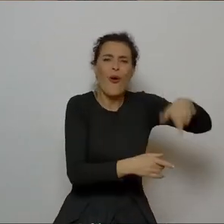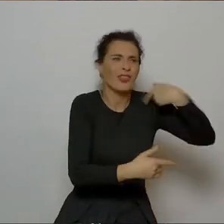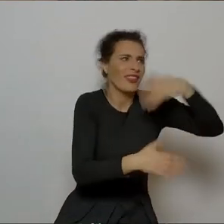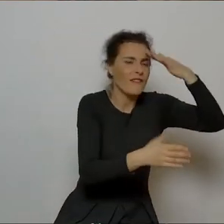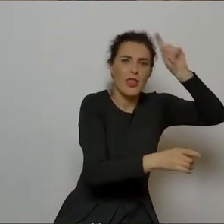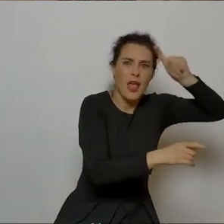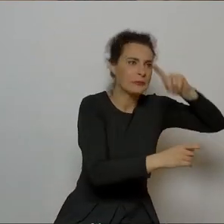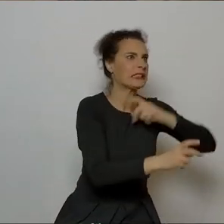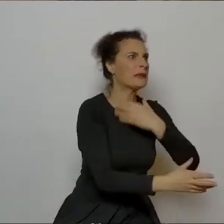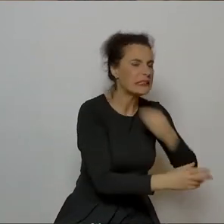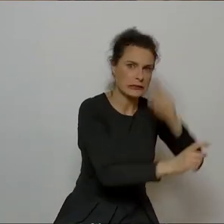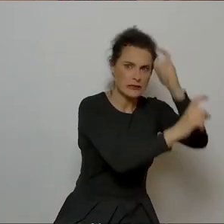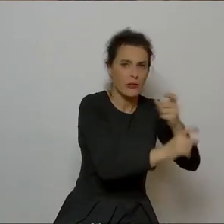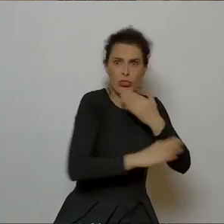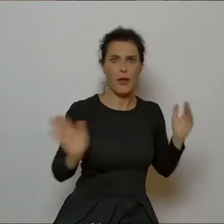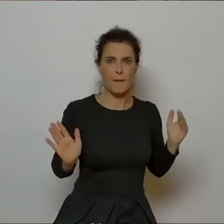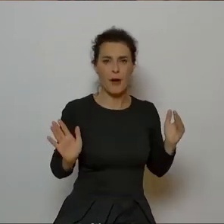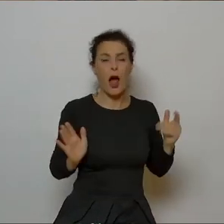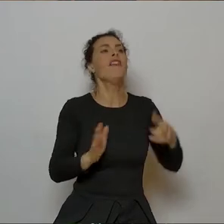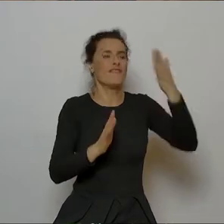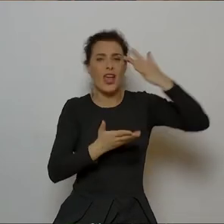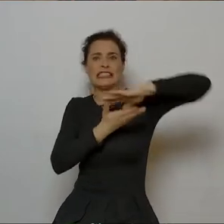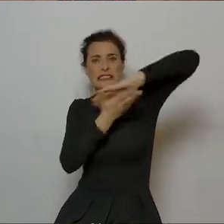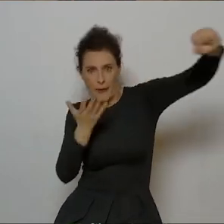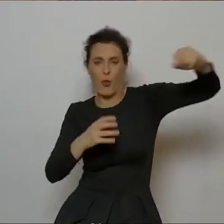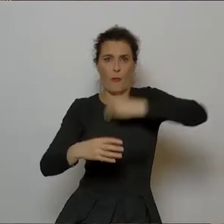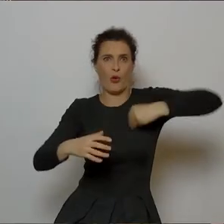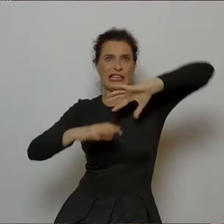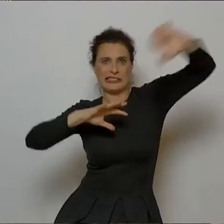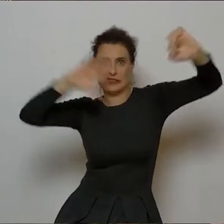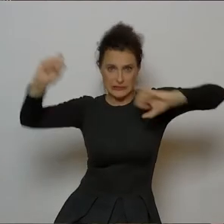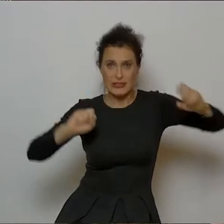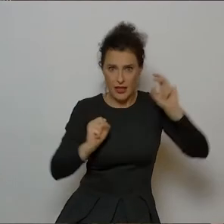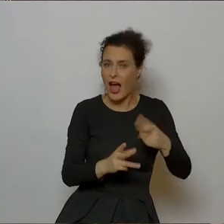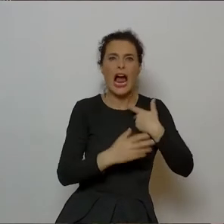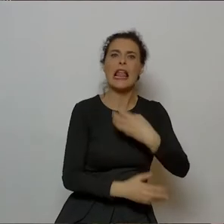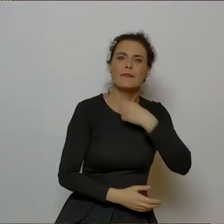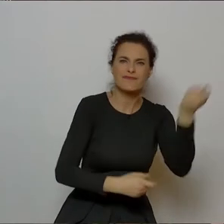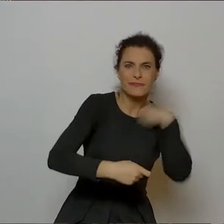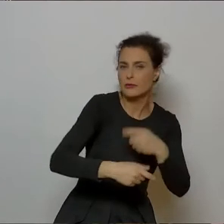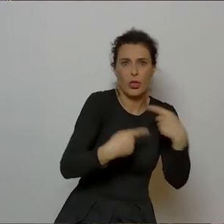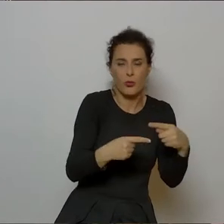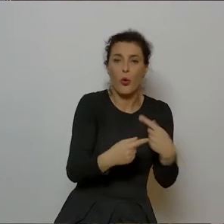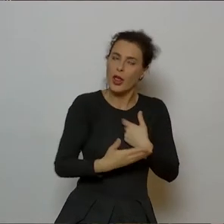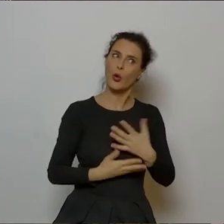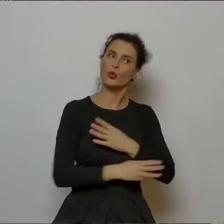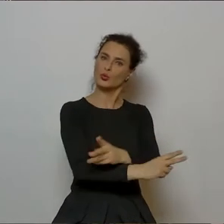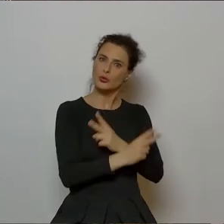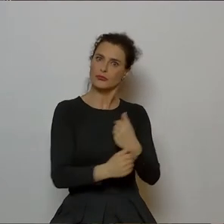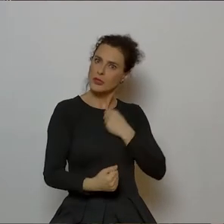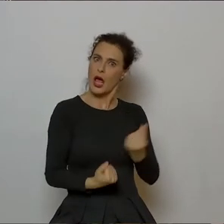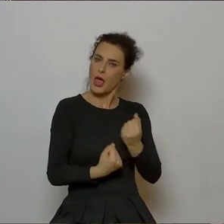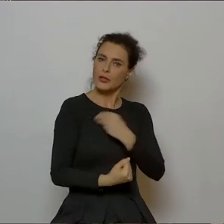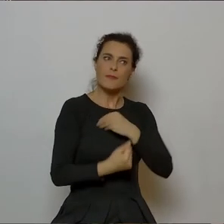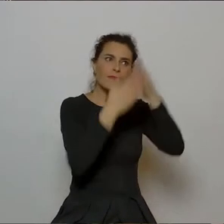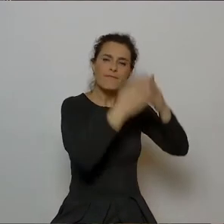do nich takiej strasznej zadry. No to jest zaborca, ale to nie jest jeszcze morderca. Także bardzo uczciwie stara się pokazać